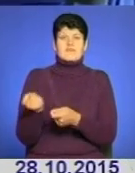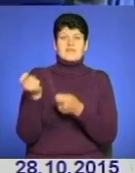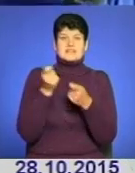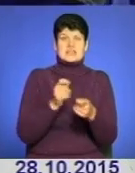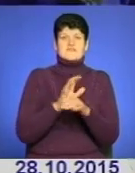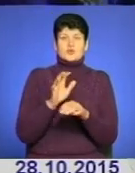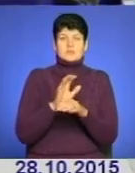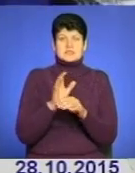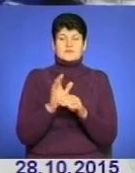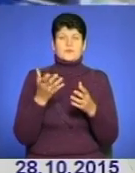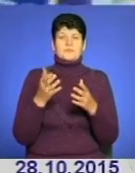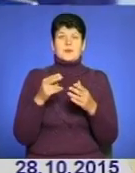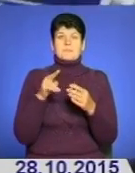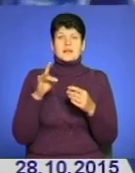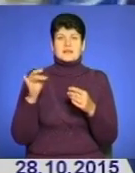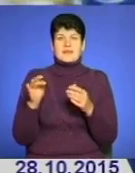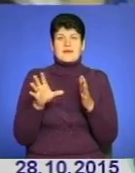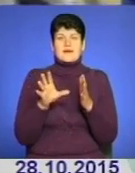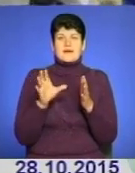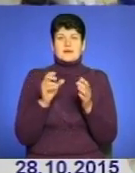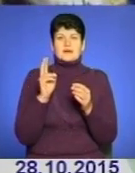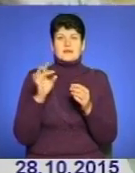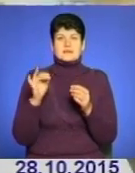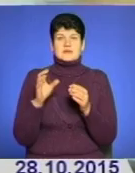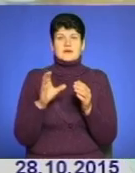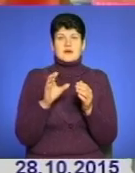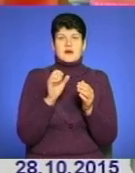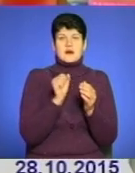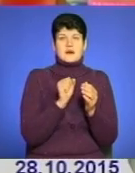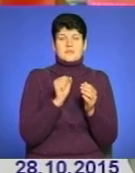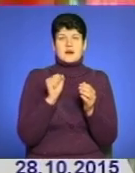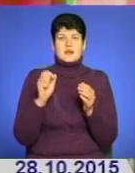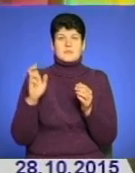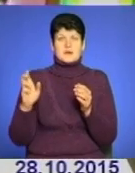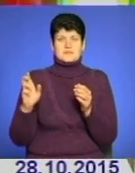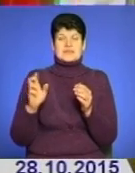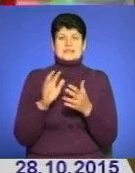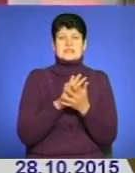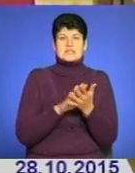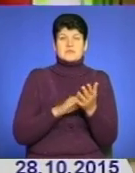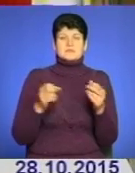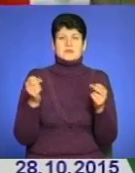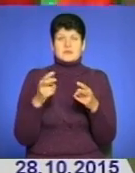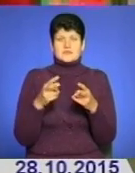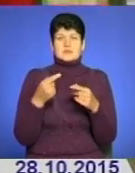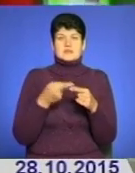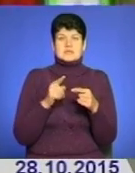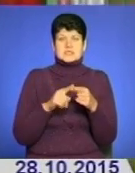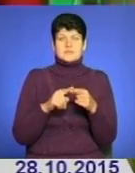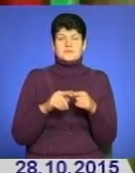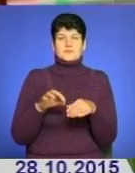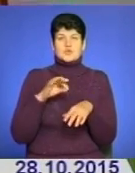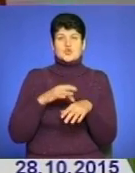виробництво освітлювальних приладів, клас енергоефективності яких менше А і Б. За заявами фахівців, цій галузі такі жорсткі